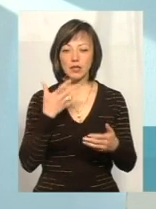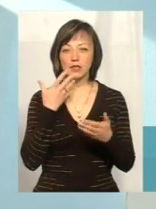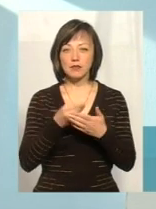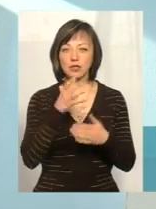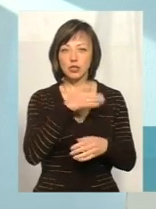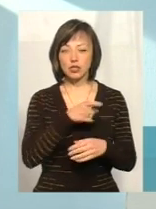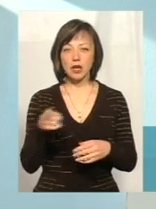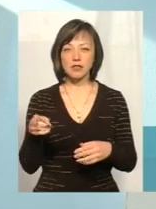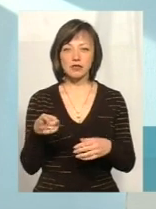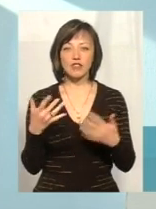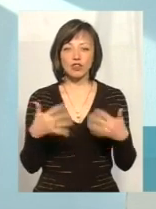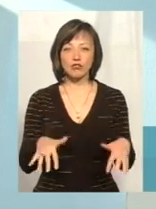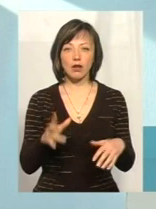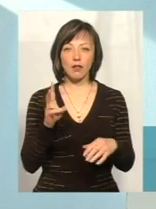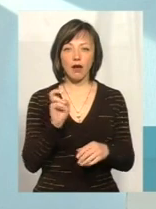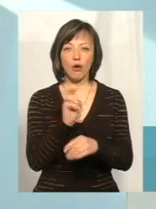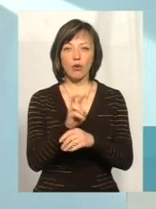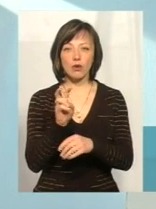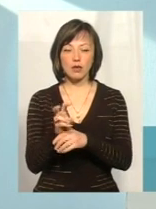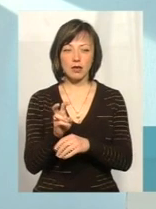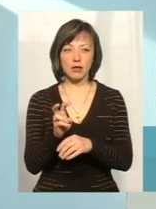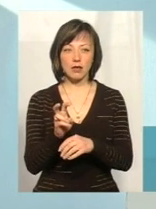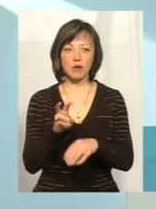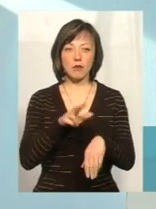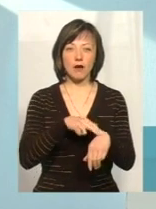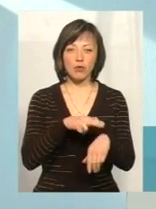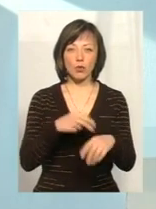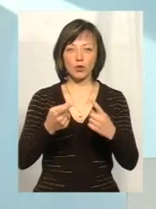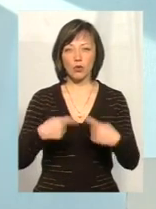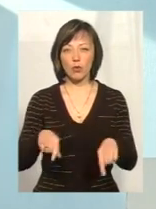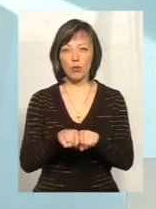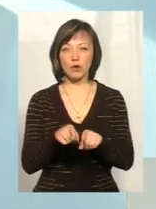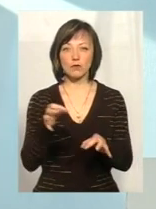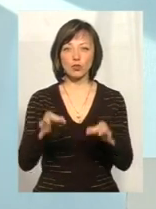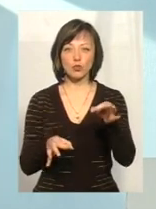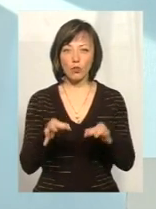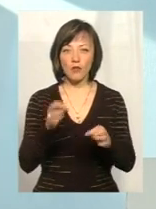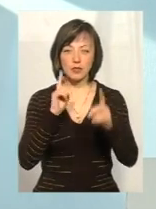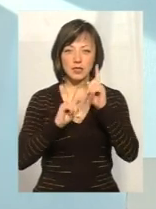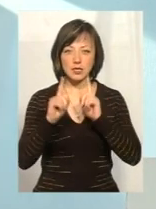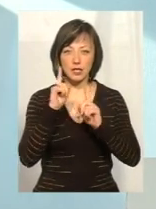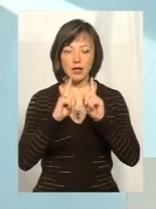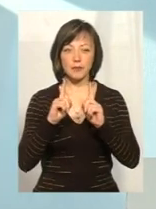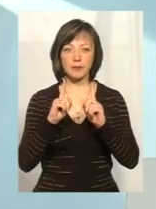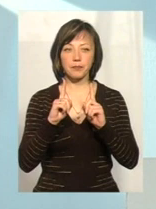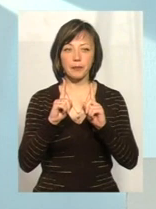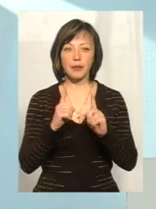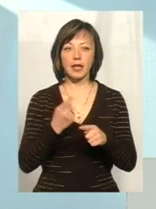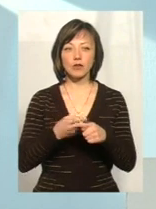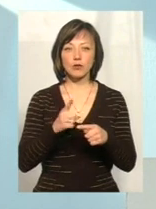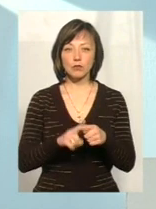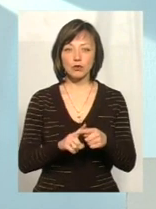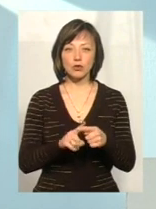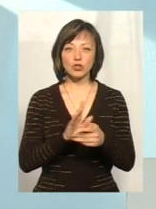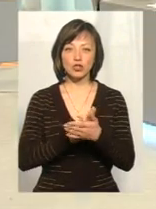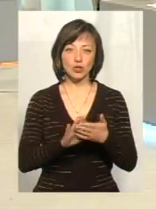витрачати на ходіння в правоохоронні органи, на судові засідання. Тому з